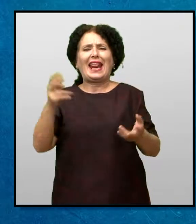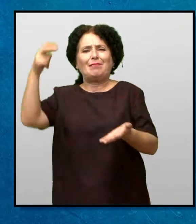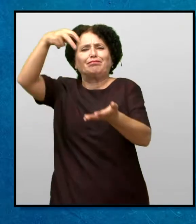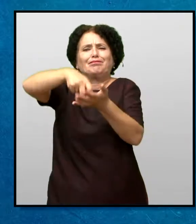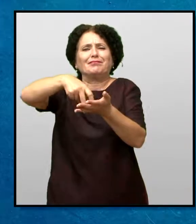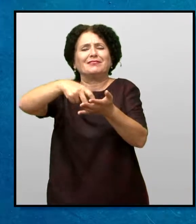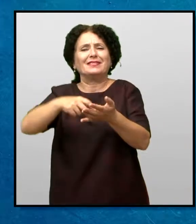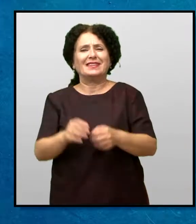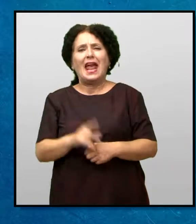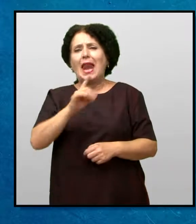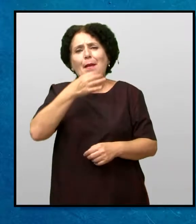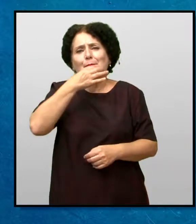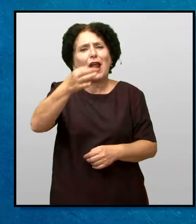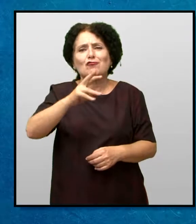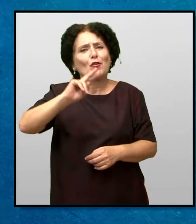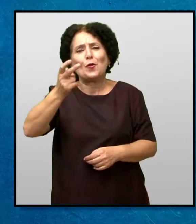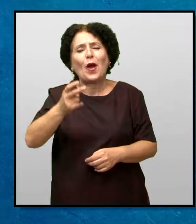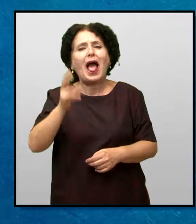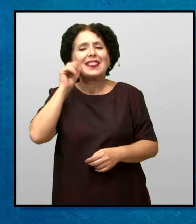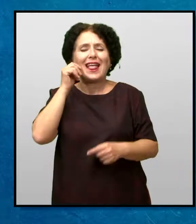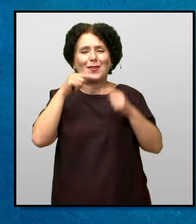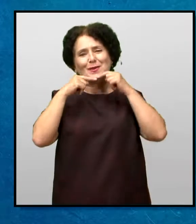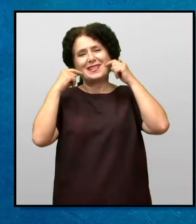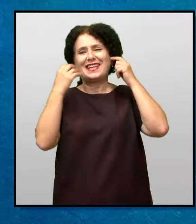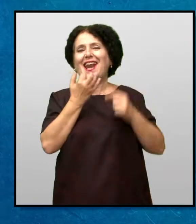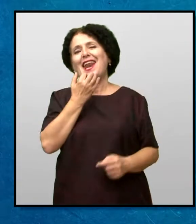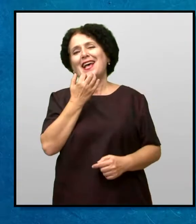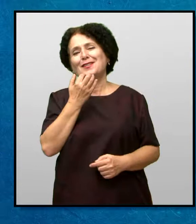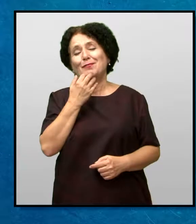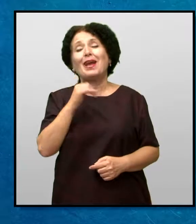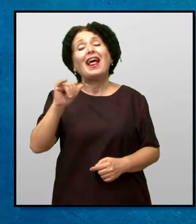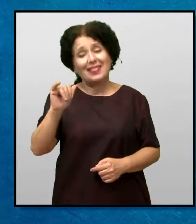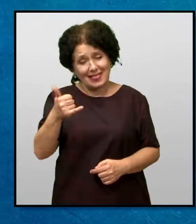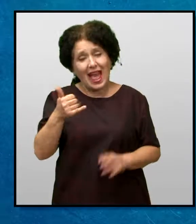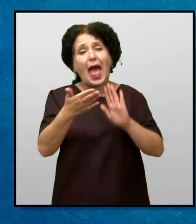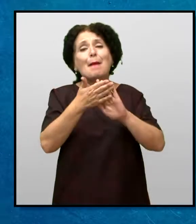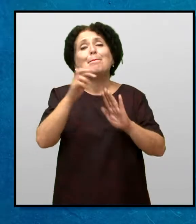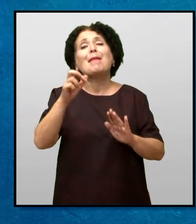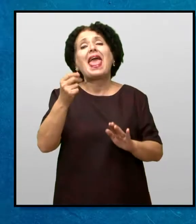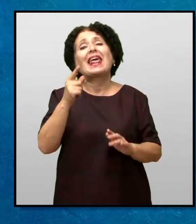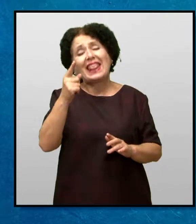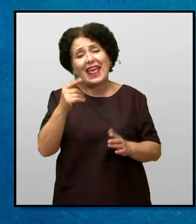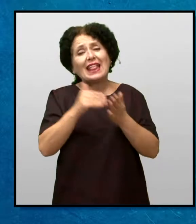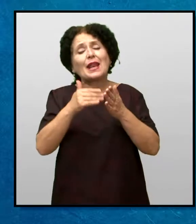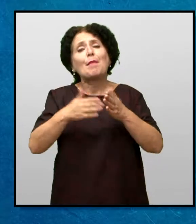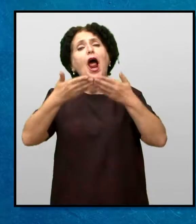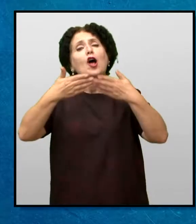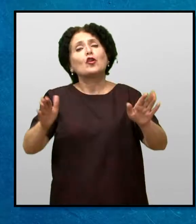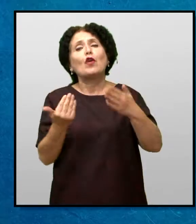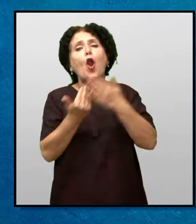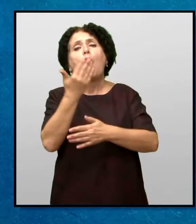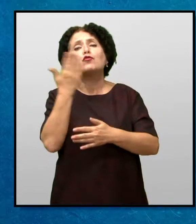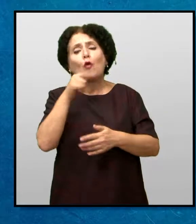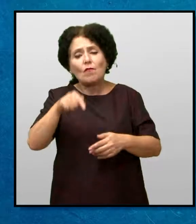осмилувајки се да прашува понатаму Татко и се насмеа Да Мери Треба да се отвори ново